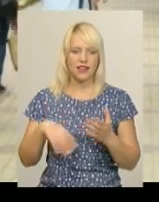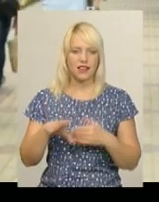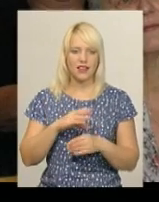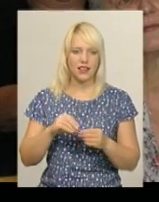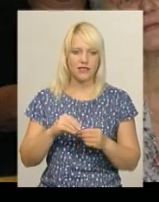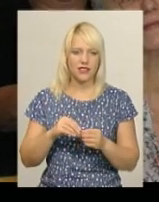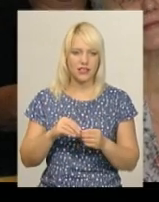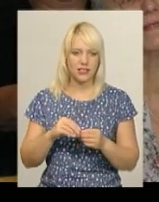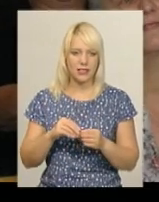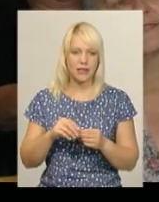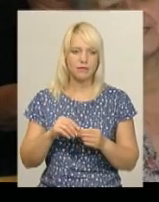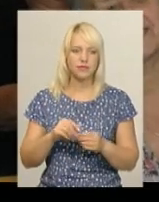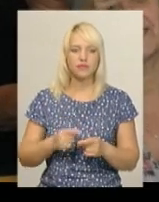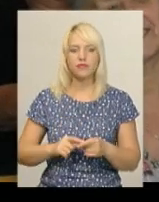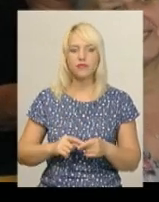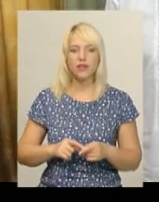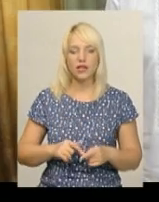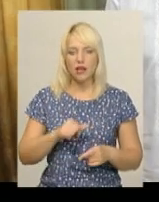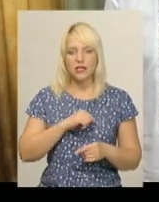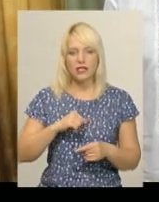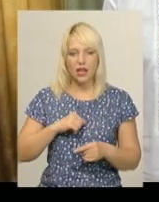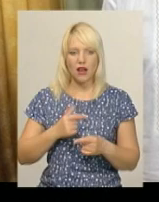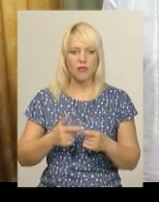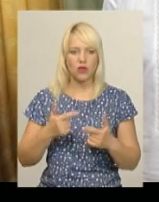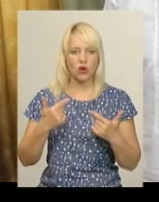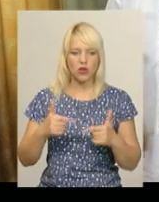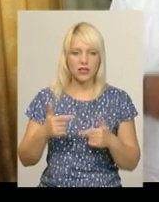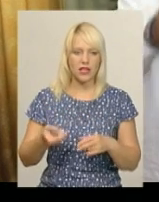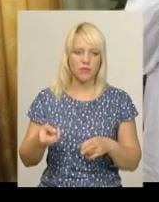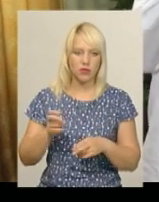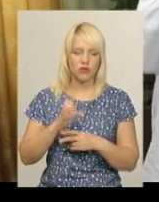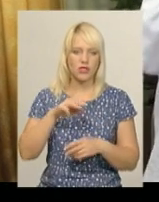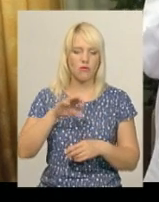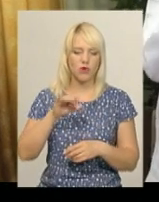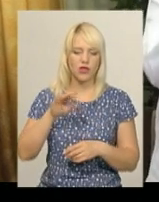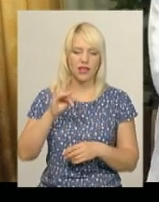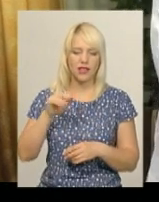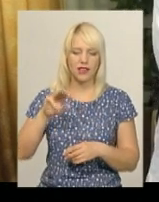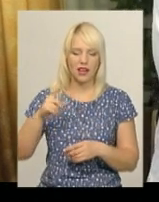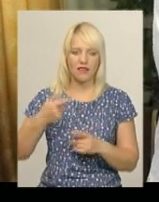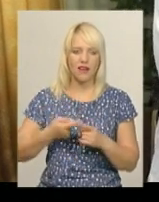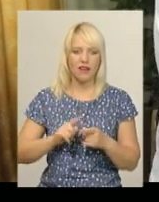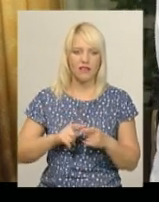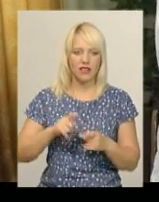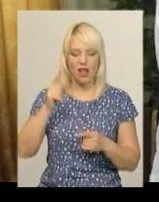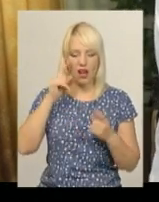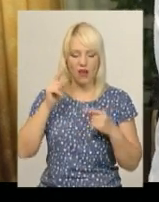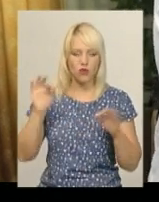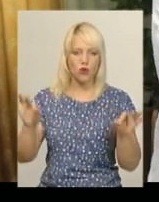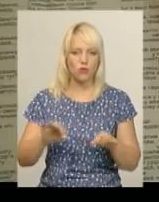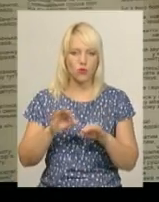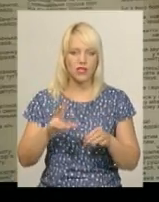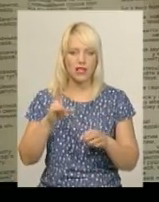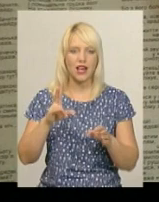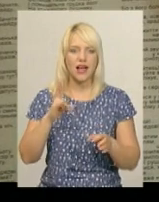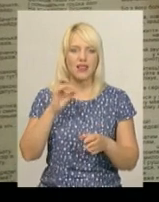міщені. Серед госта, які прийшли на презентацію книги, Володимир Смотритель. Він автор музики на слова віршів Павла Гірника. У результаті